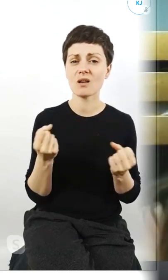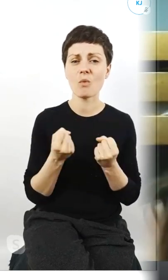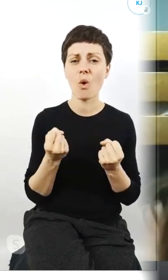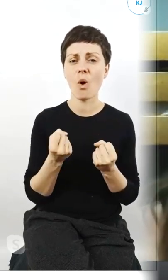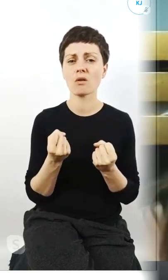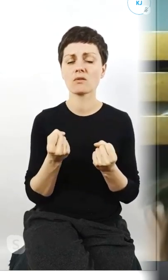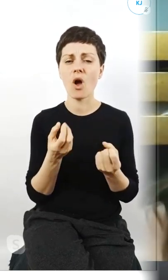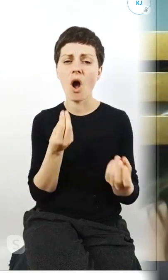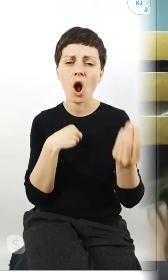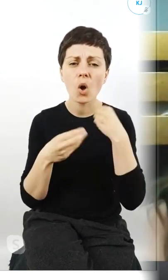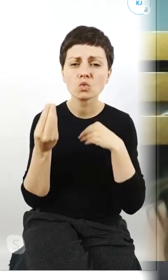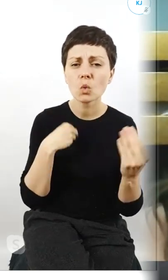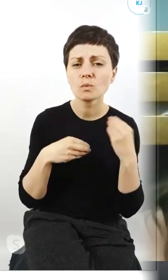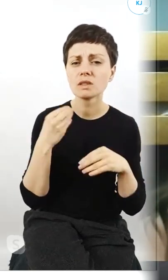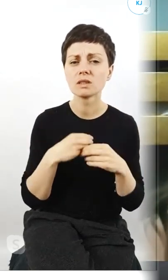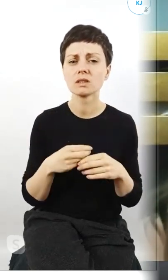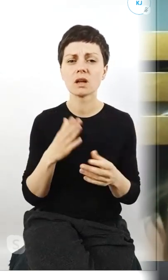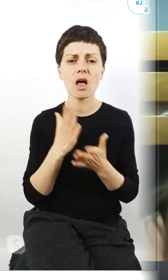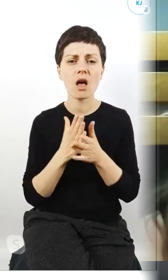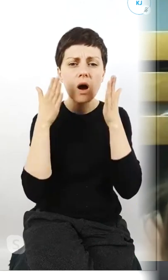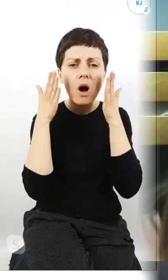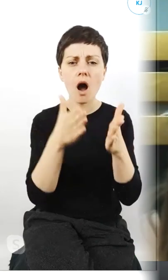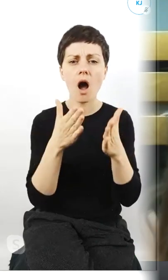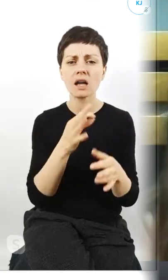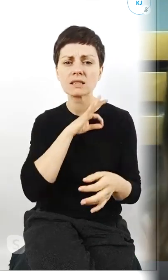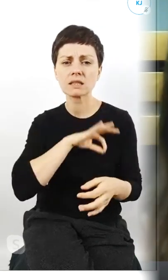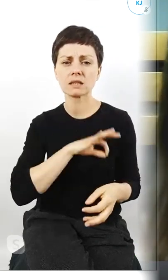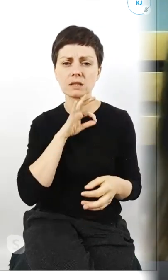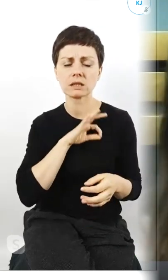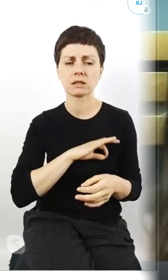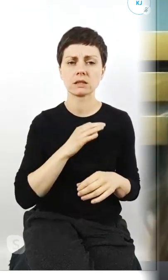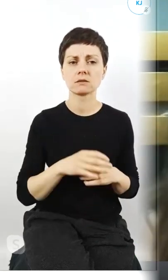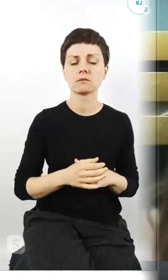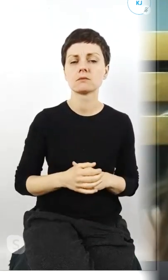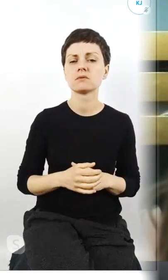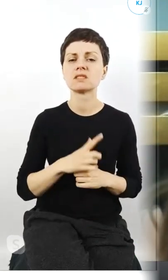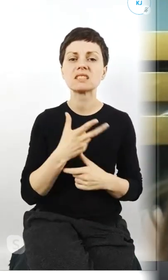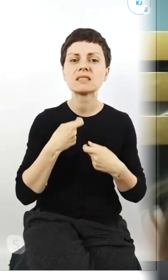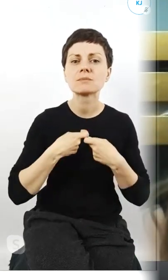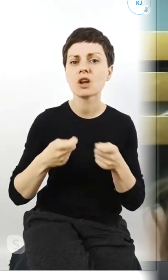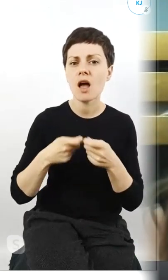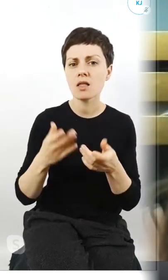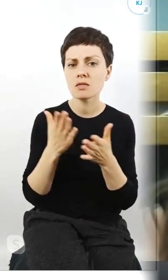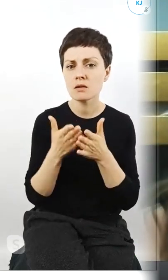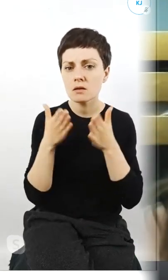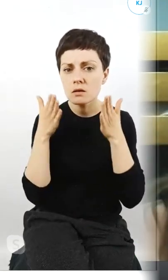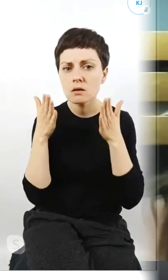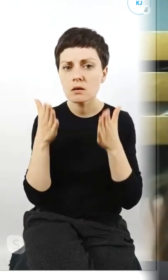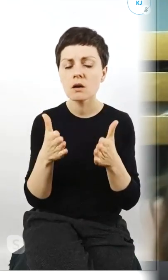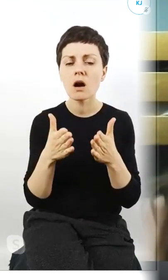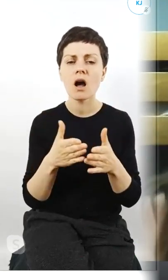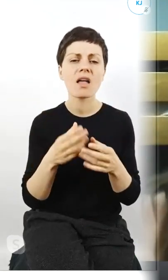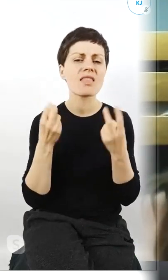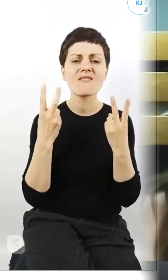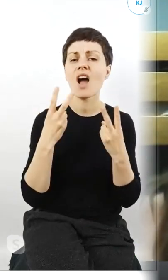i liczy się zysk liczy się to żeby coś sprzedać nieważne jak jest wyprodukowane